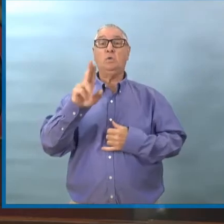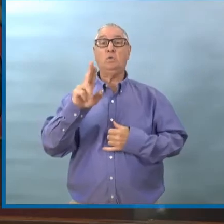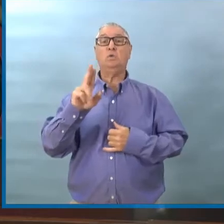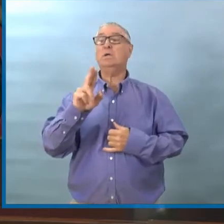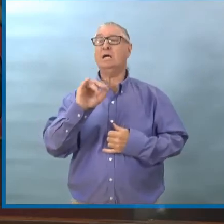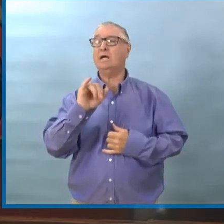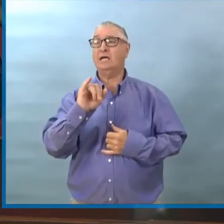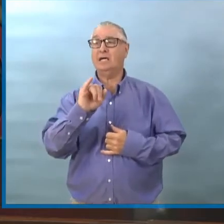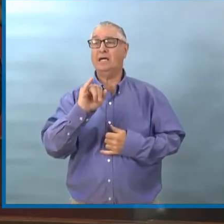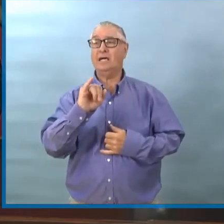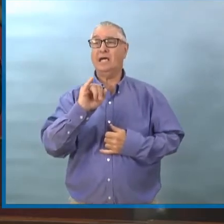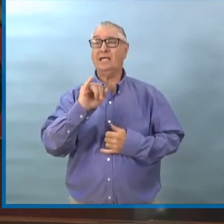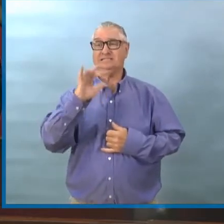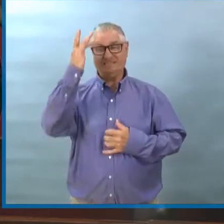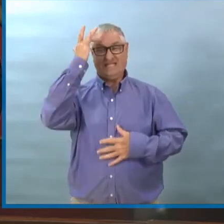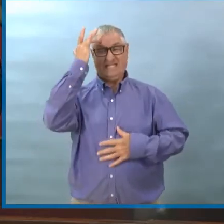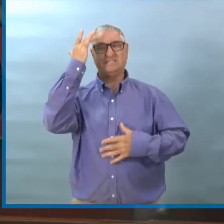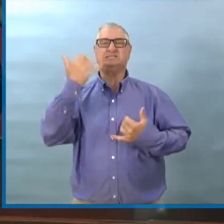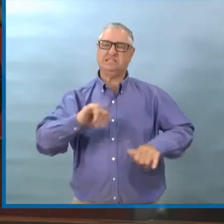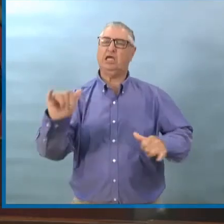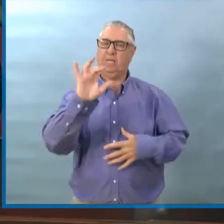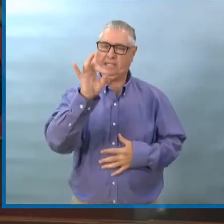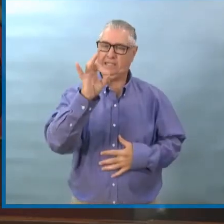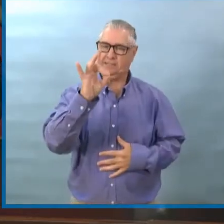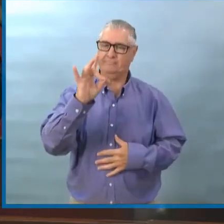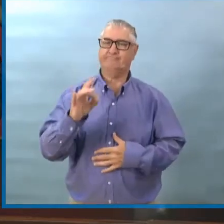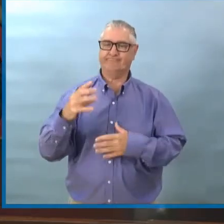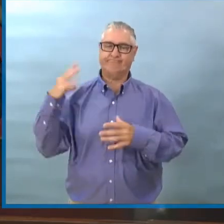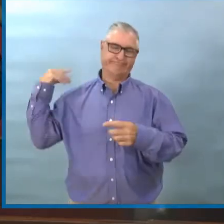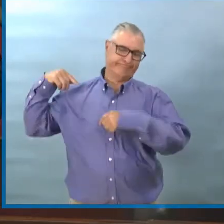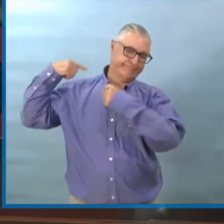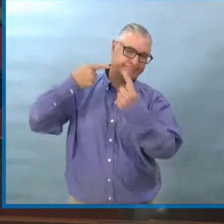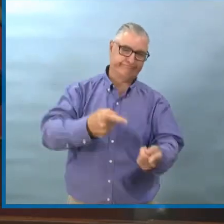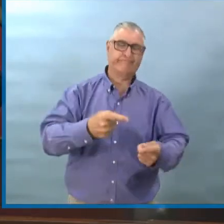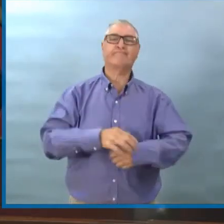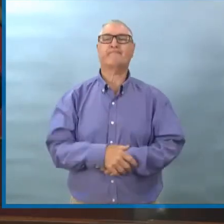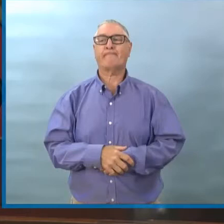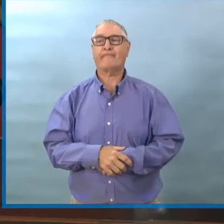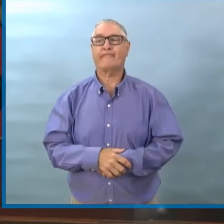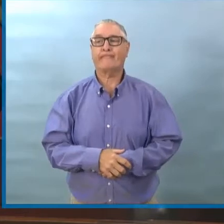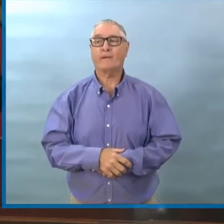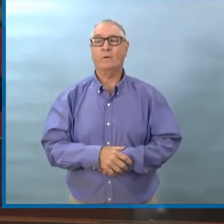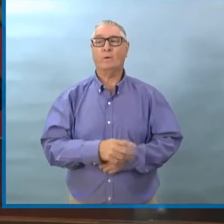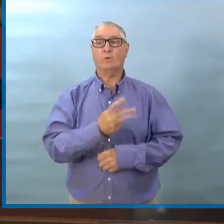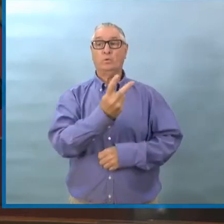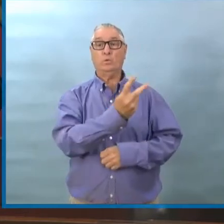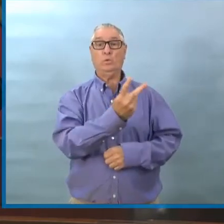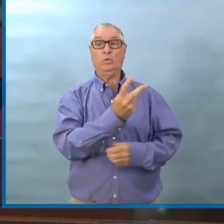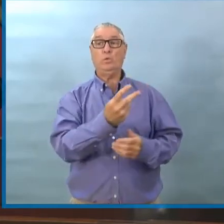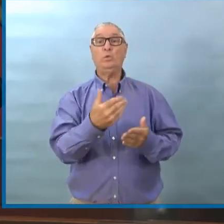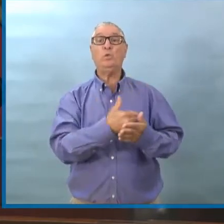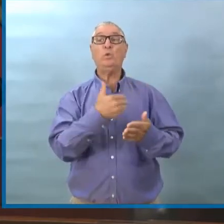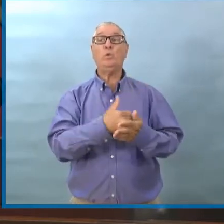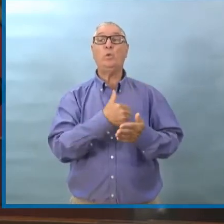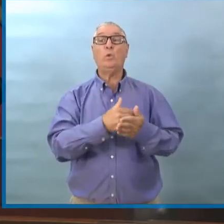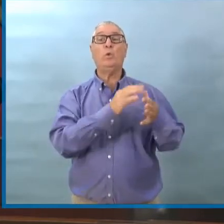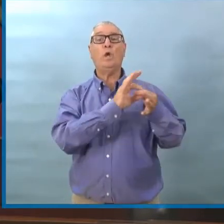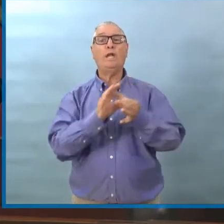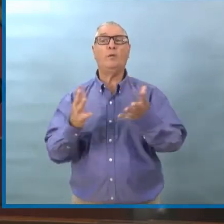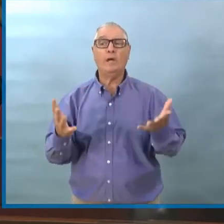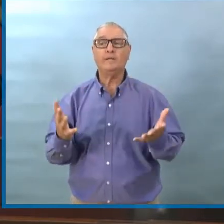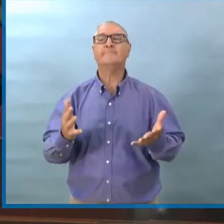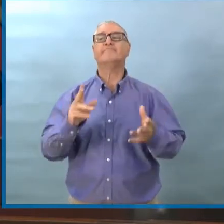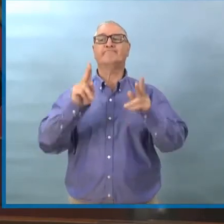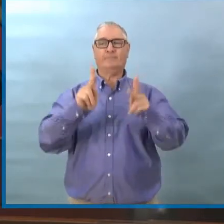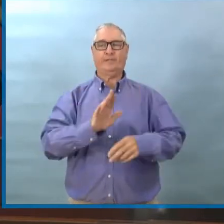Avec ces deux nouveaux cas, c'est des contacts au sein d'une même résidence et c'est lié à un voyage